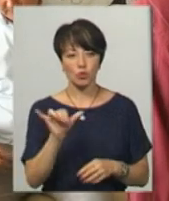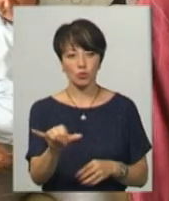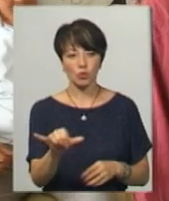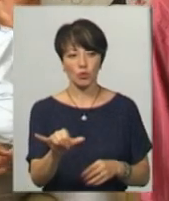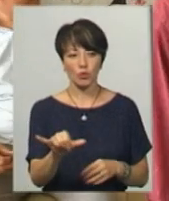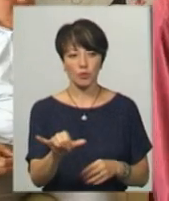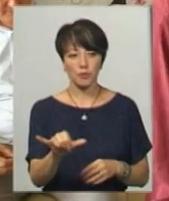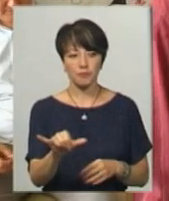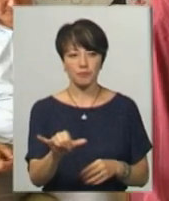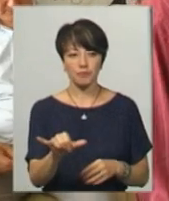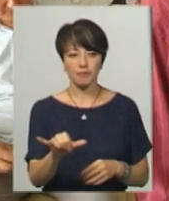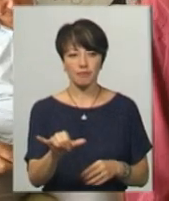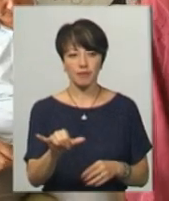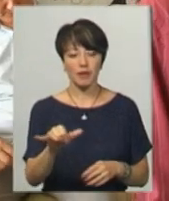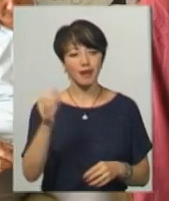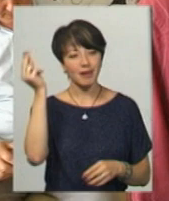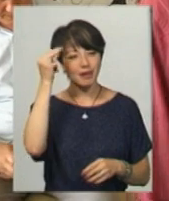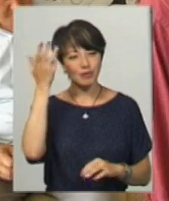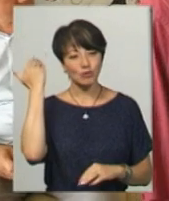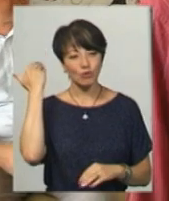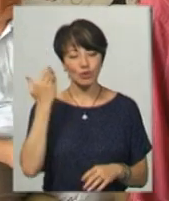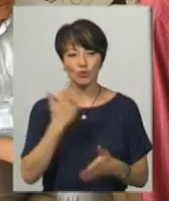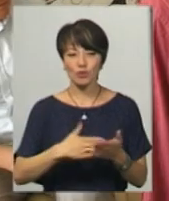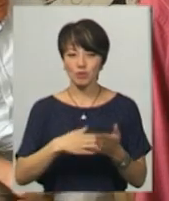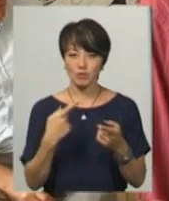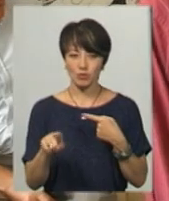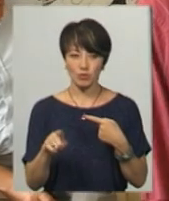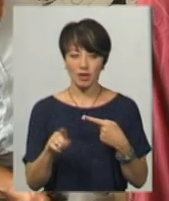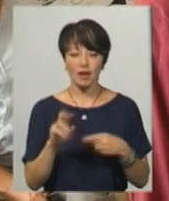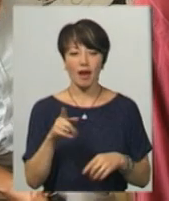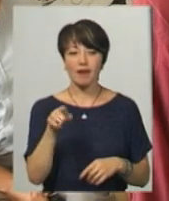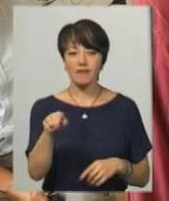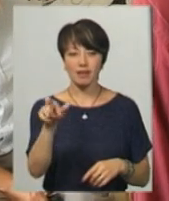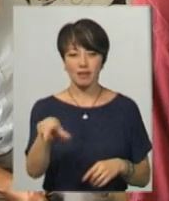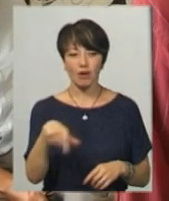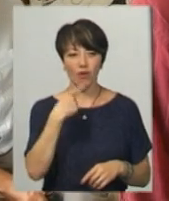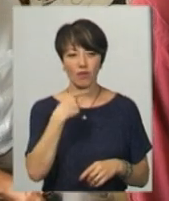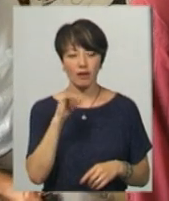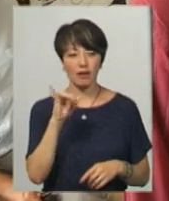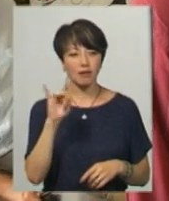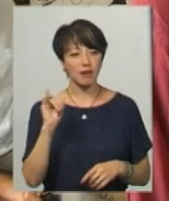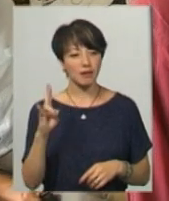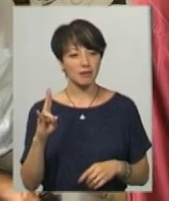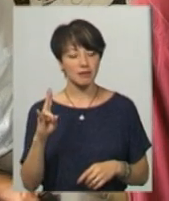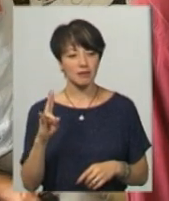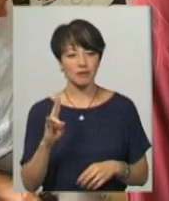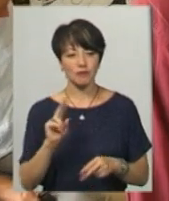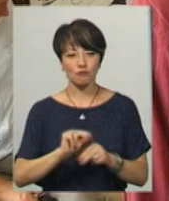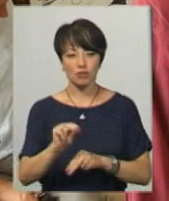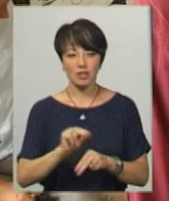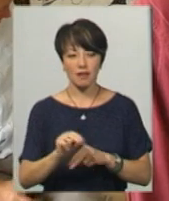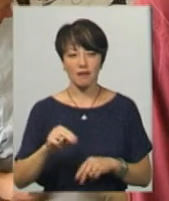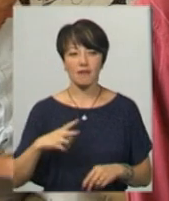школа зовсім друга. Це, як він говорив, що в Ірані його вчили